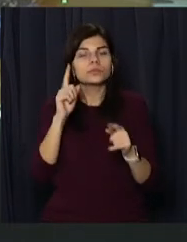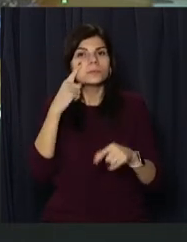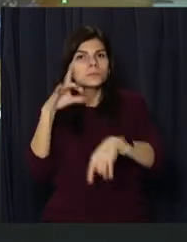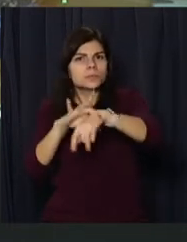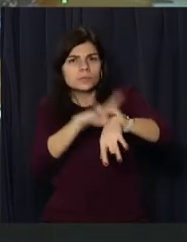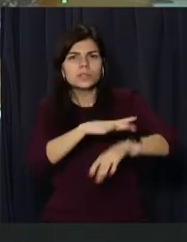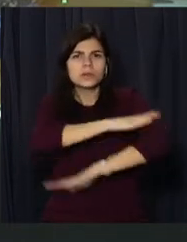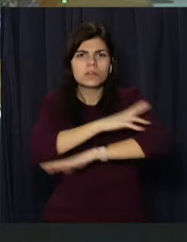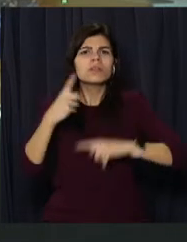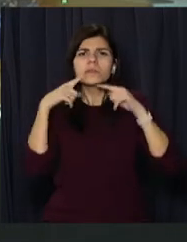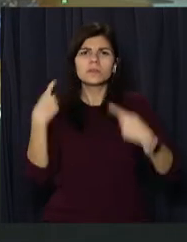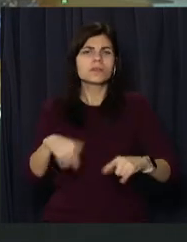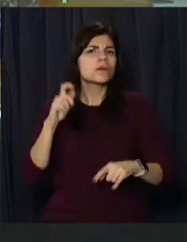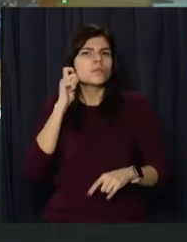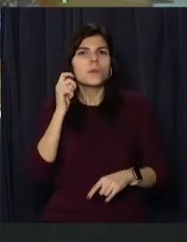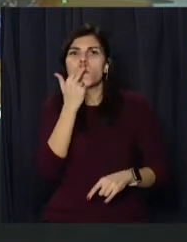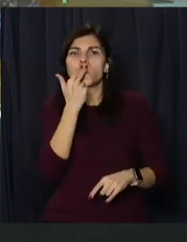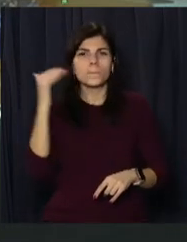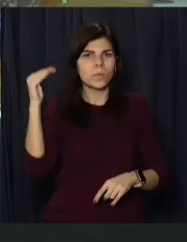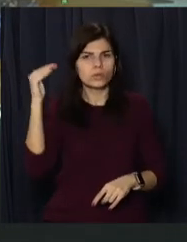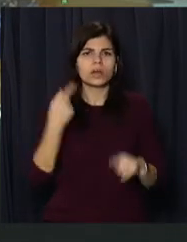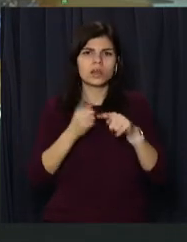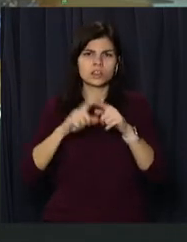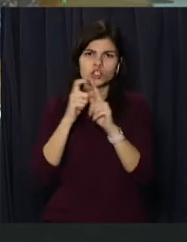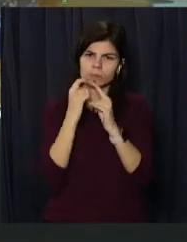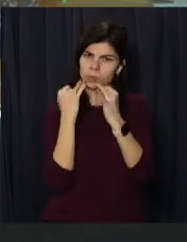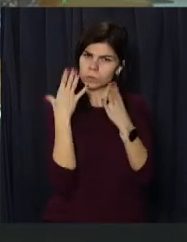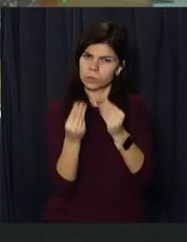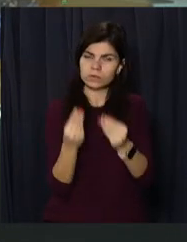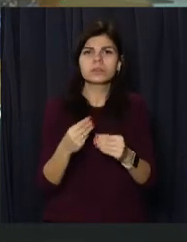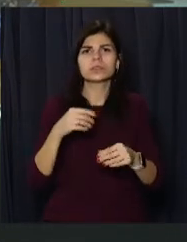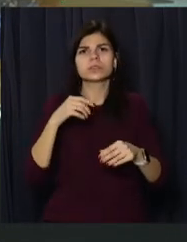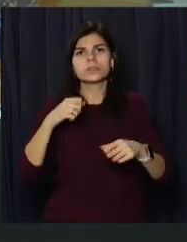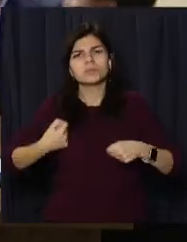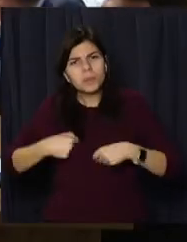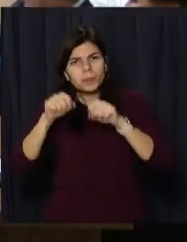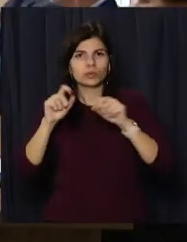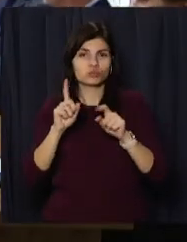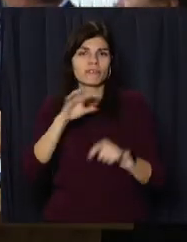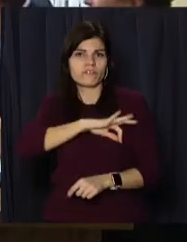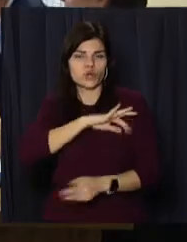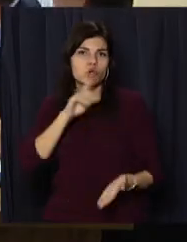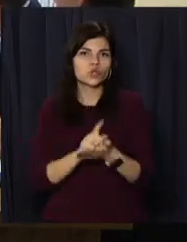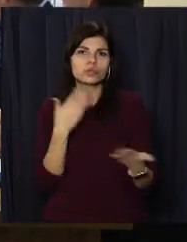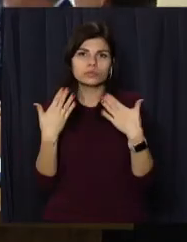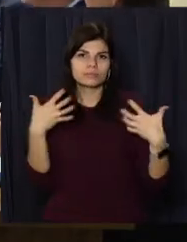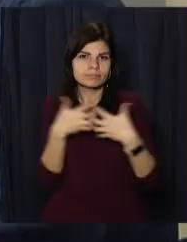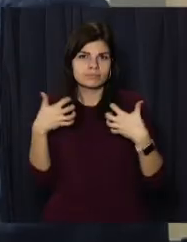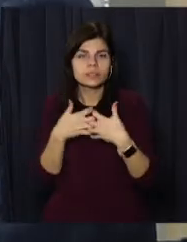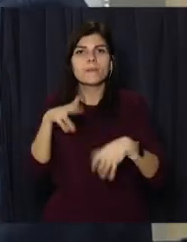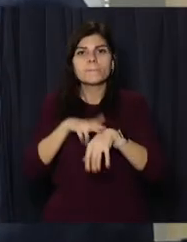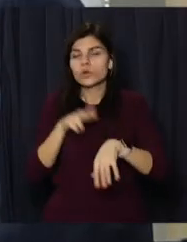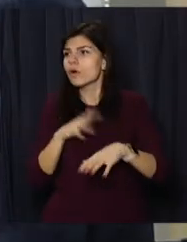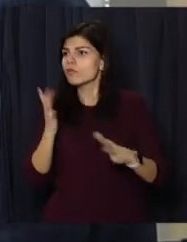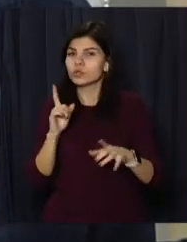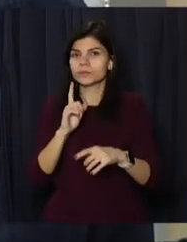негативної поведінки серед неповнолітніх. Це булінг, суїциди, дитяча злочинність. Вихователь постійно співпрацюватиме з поліцією,